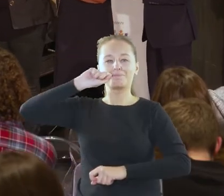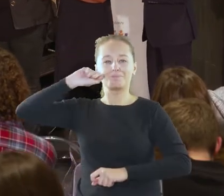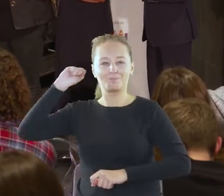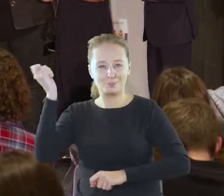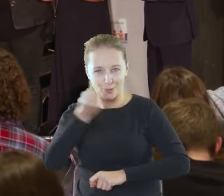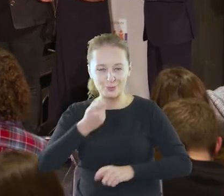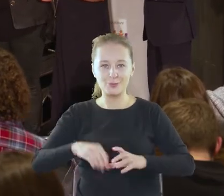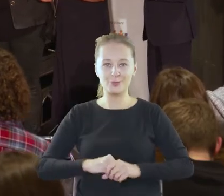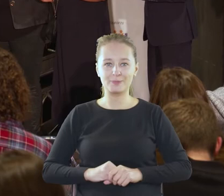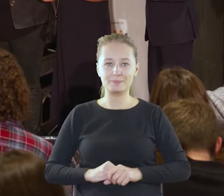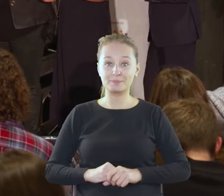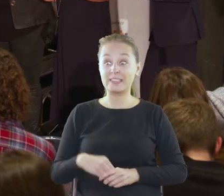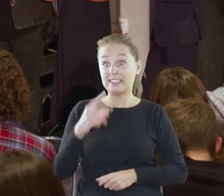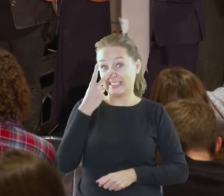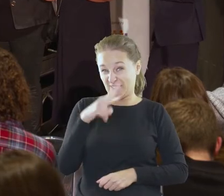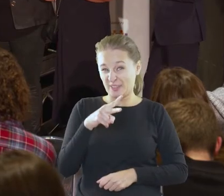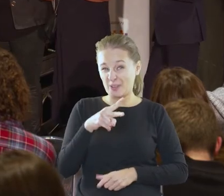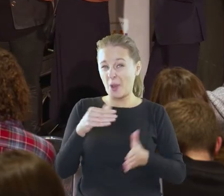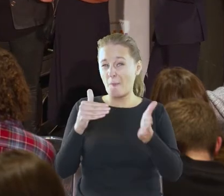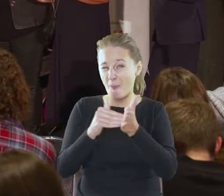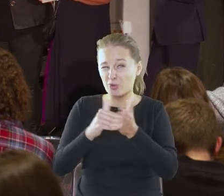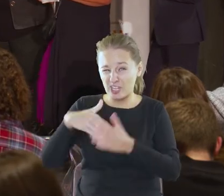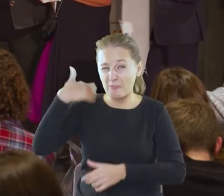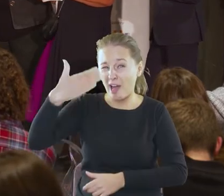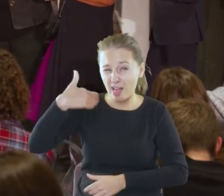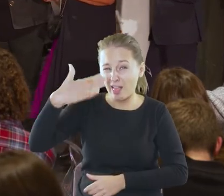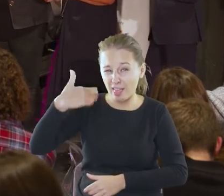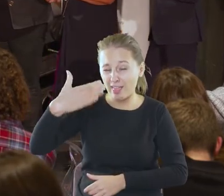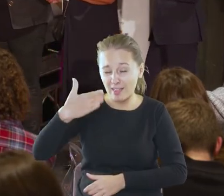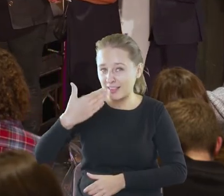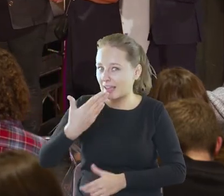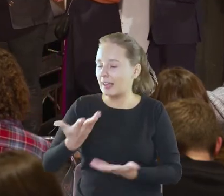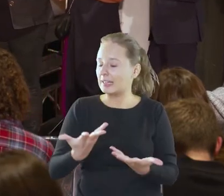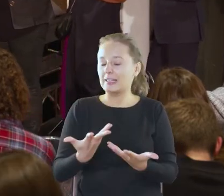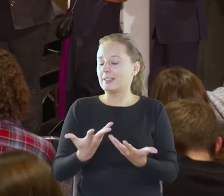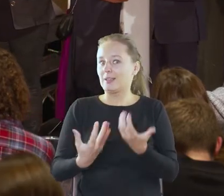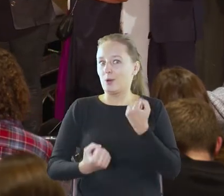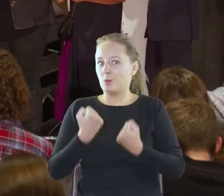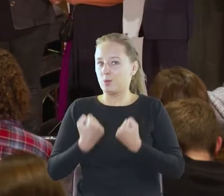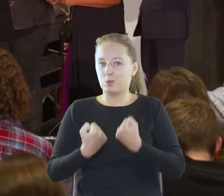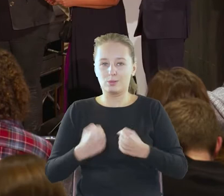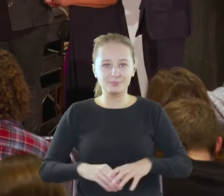Jak widać, potrzeba przemawiania jest nie okiełznana.